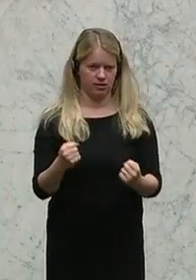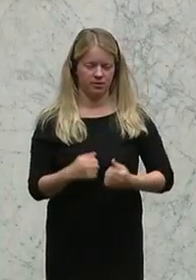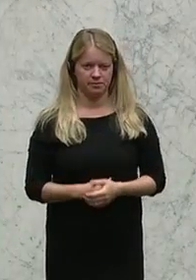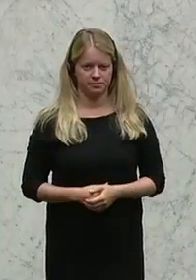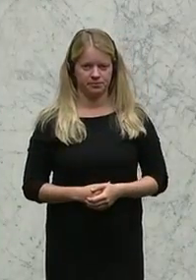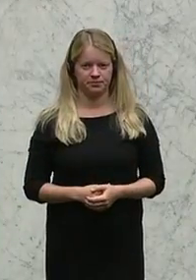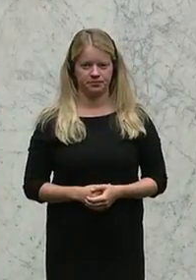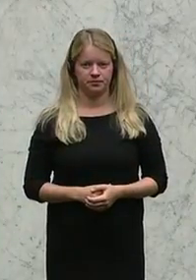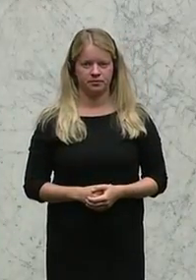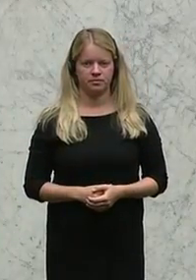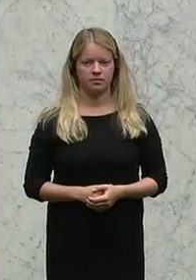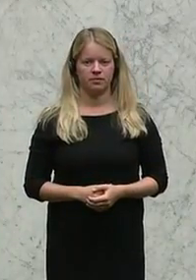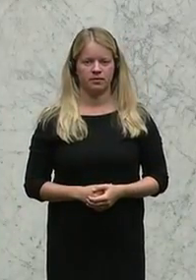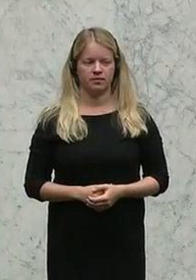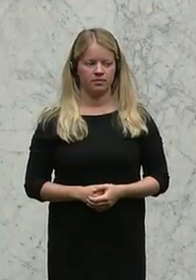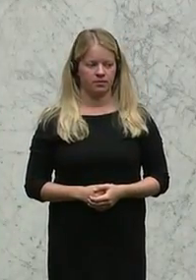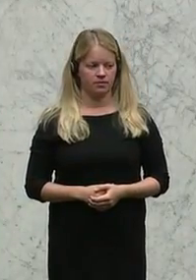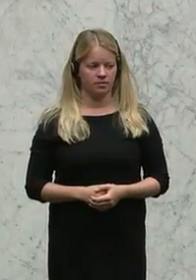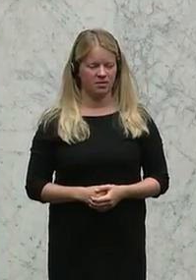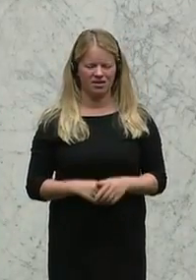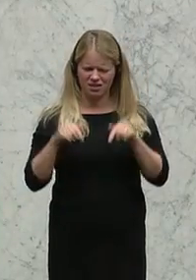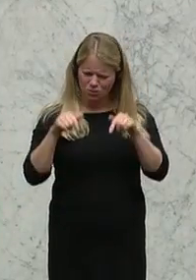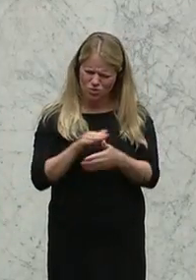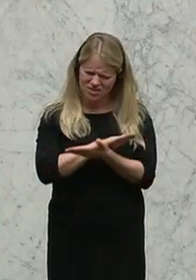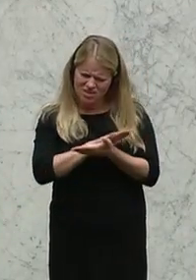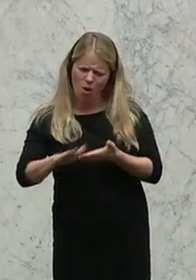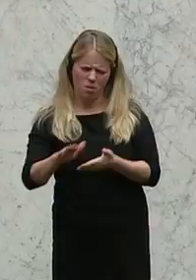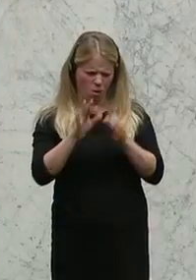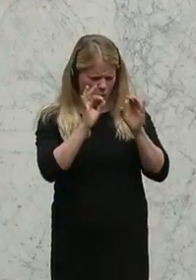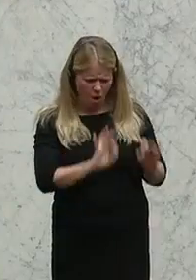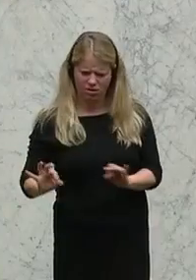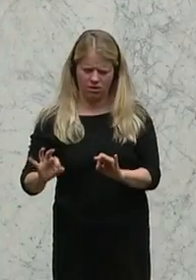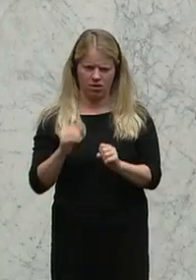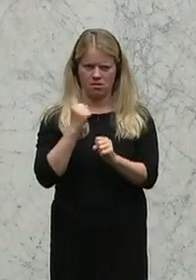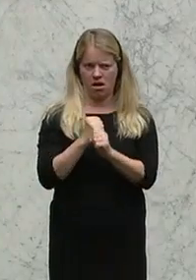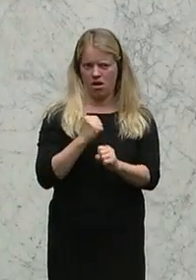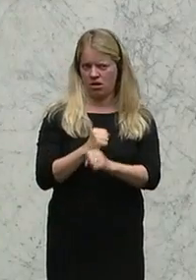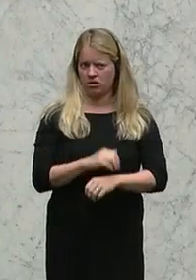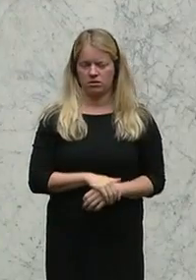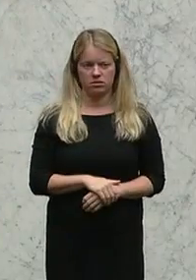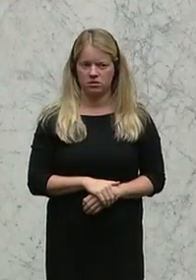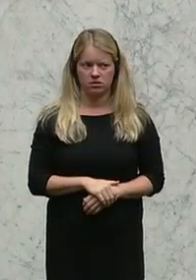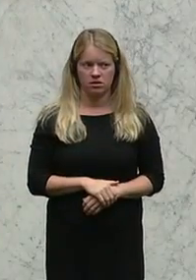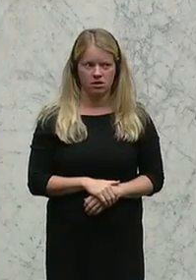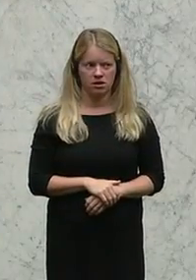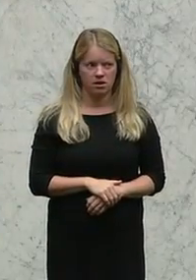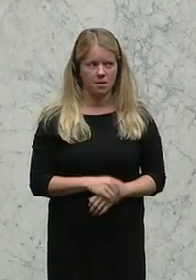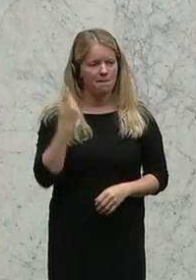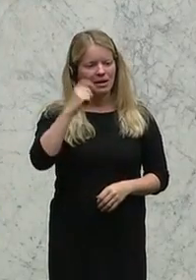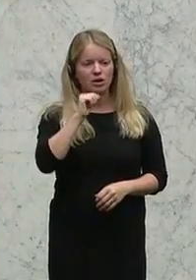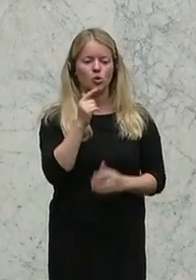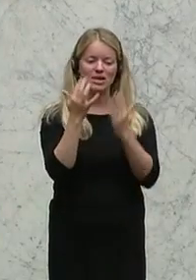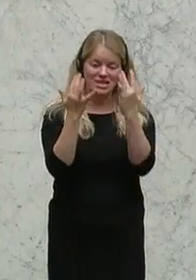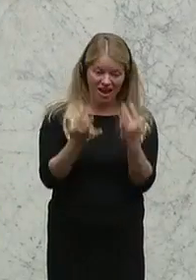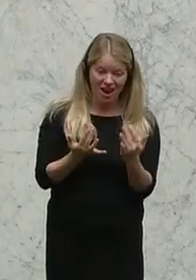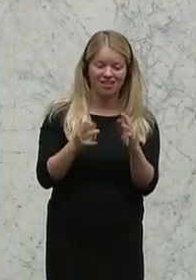tatsächlich klar Schiff zu machen, zu prüfen und das ordentlich zu machen. Und immerhin, es geht hier nicht nur um die Korrektheit der Zahlen.